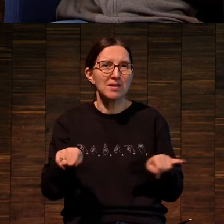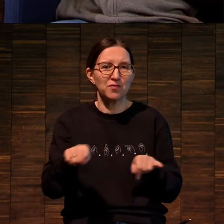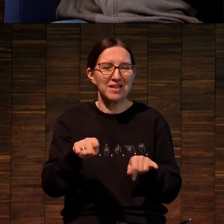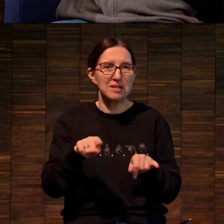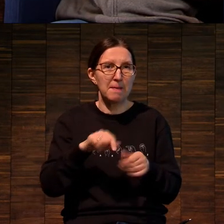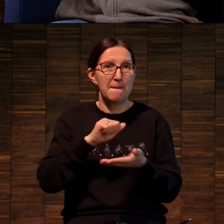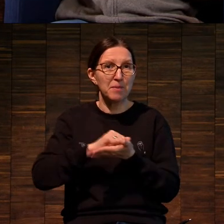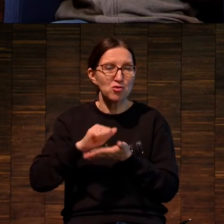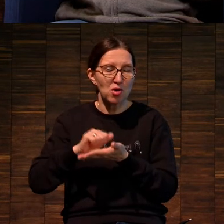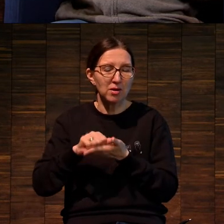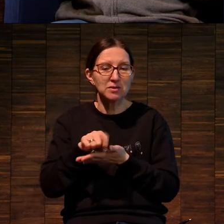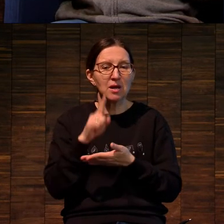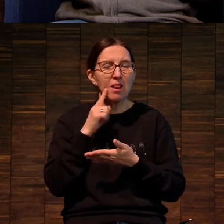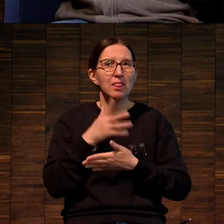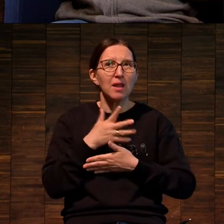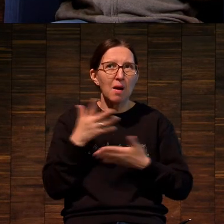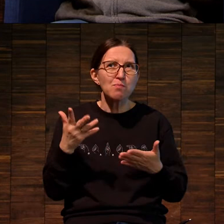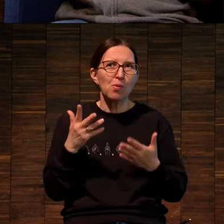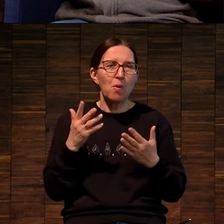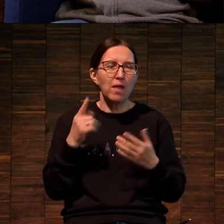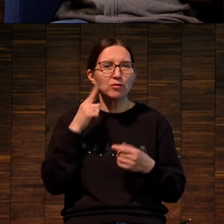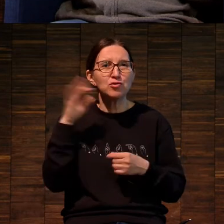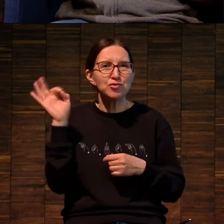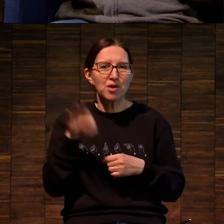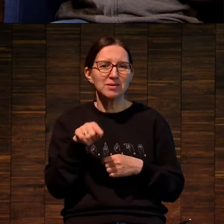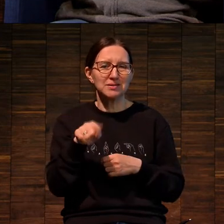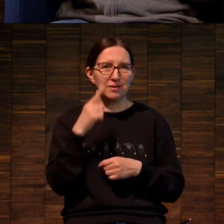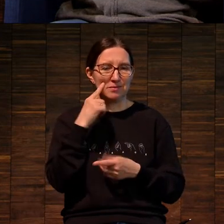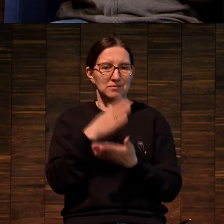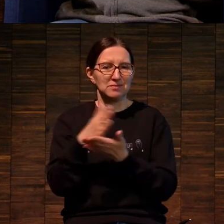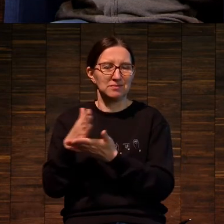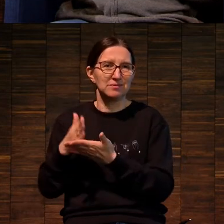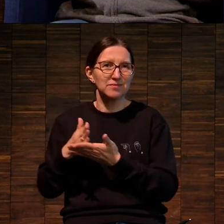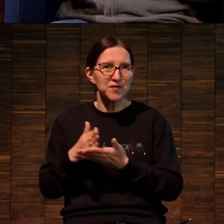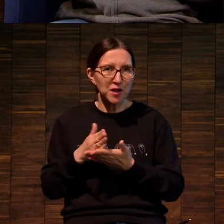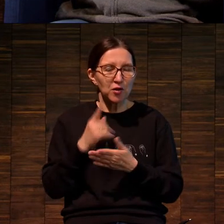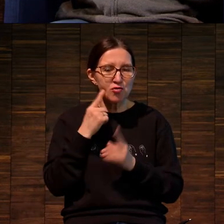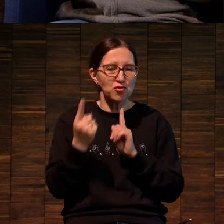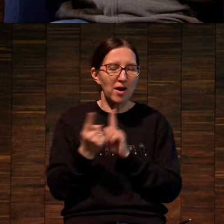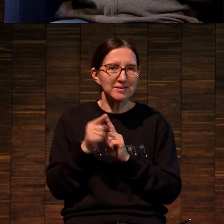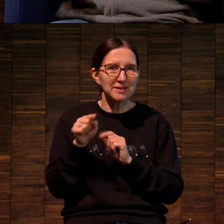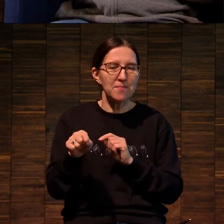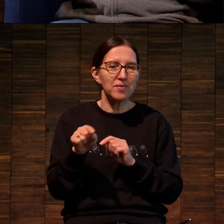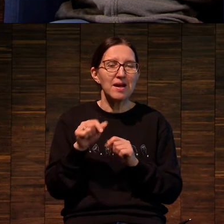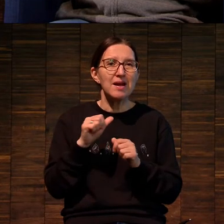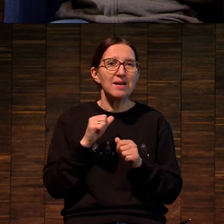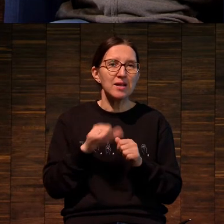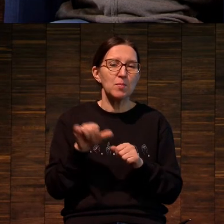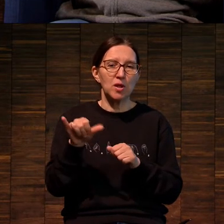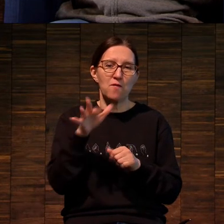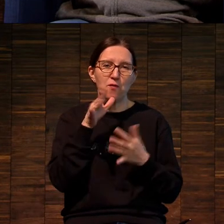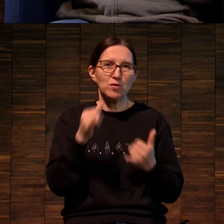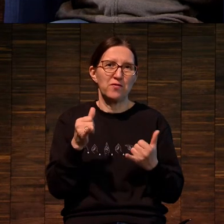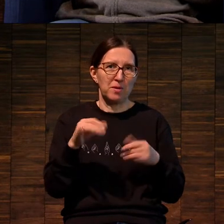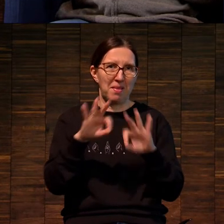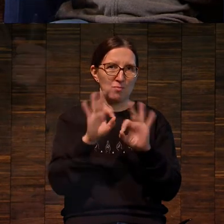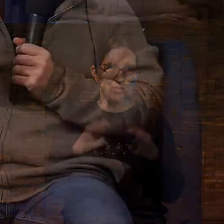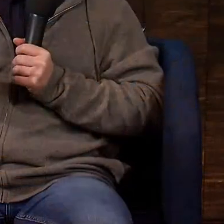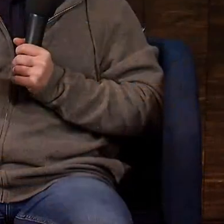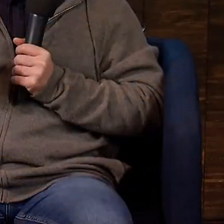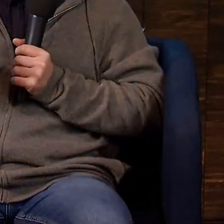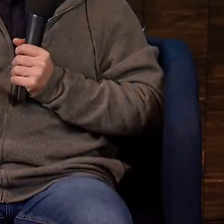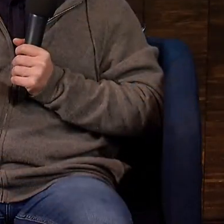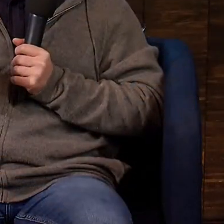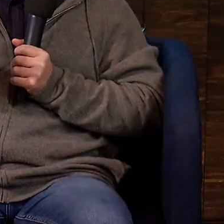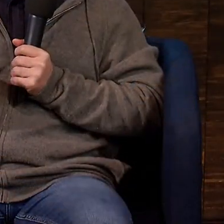она наиболее часто встречается в произведениях современного искусства. То есть